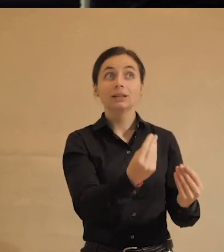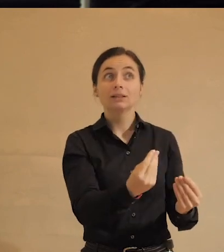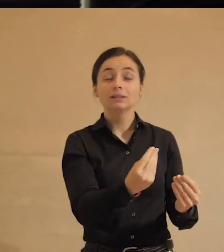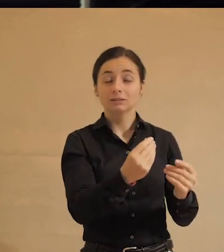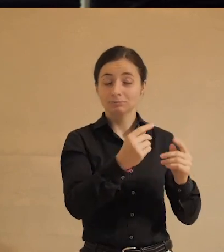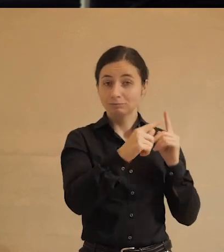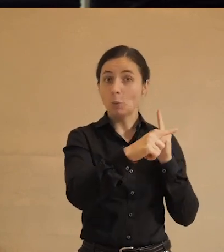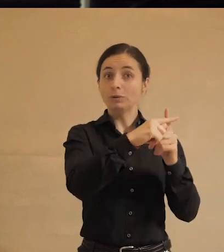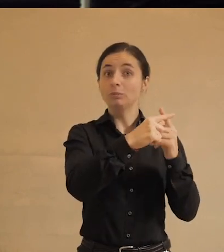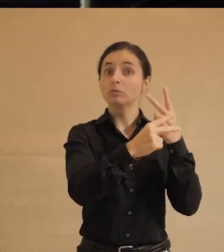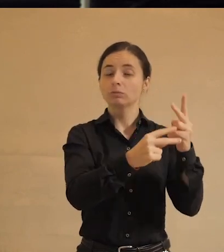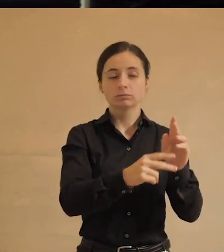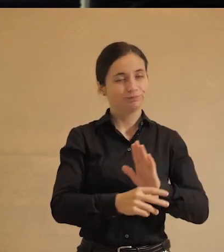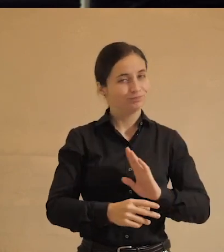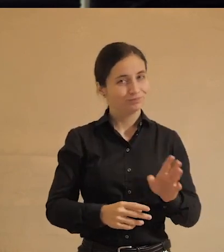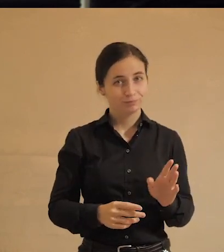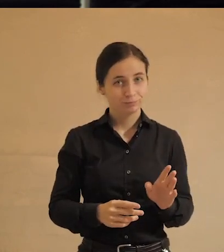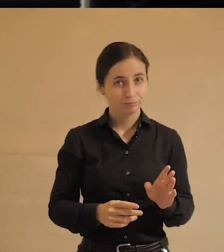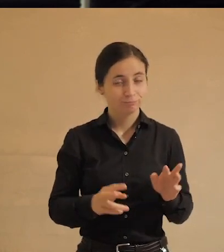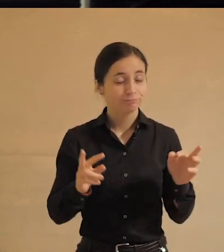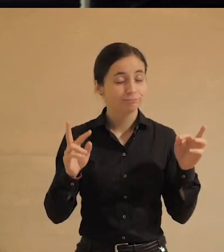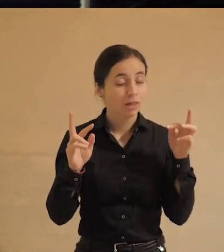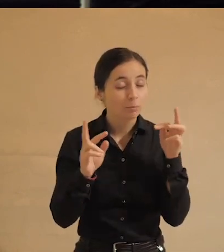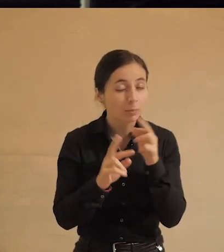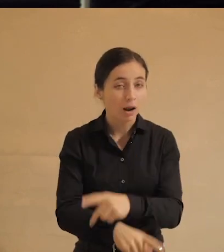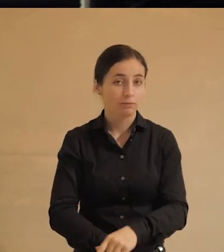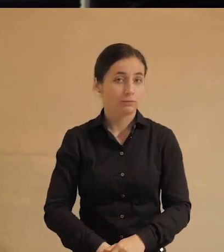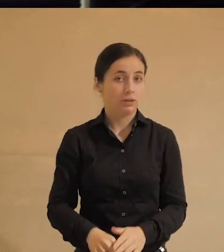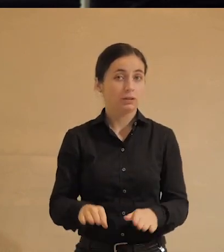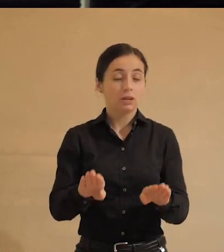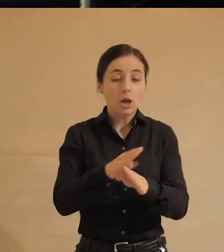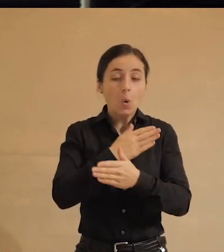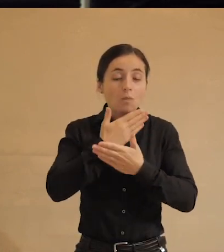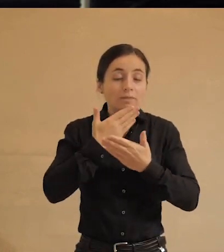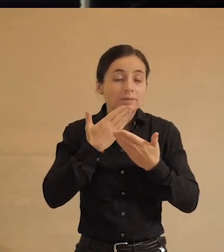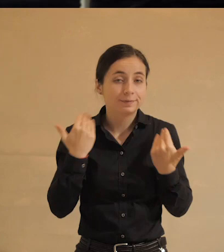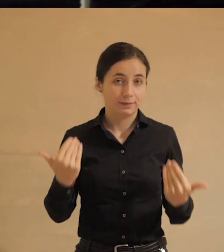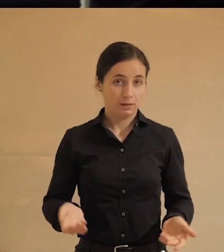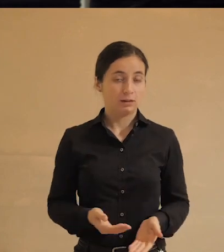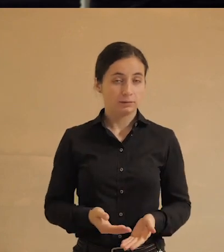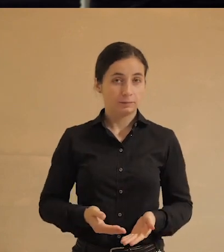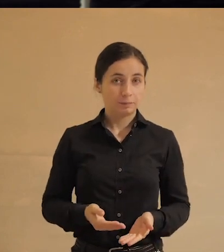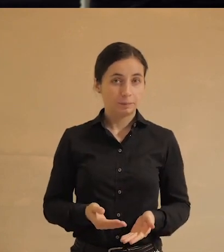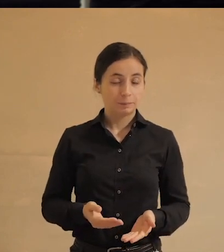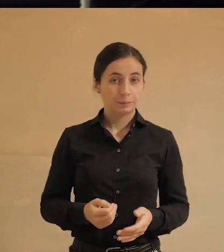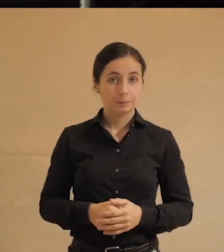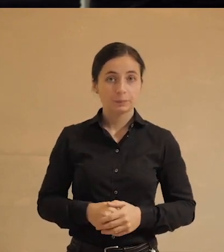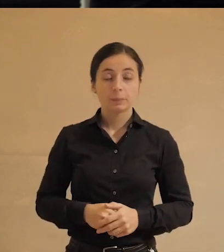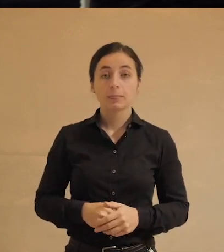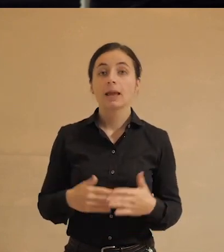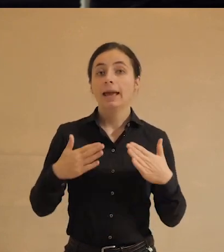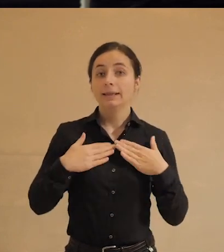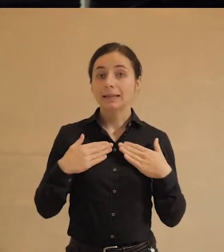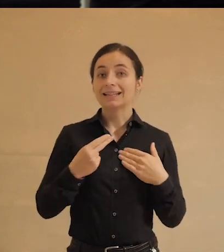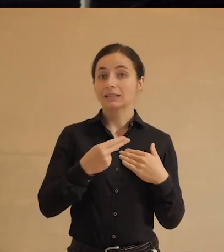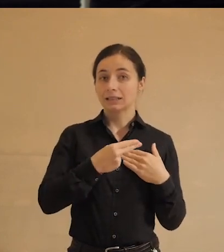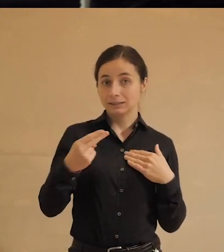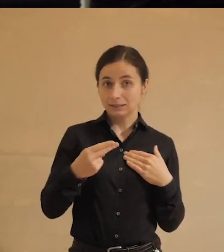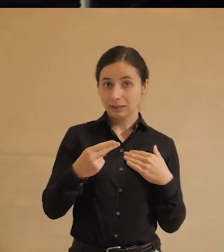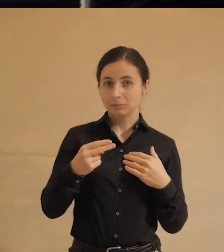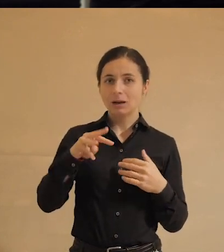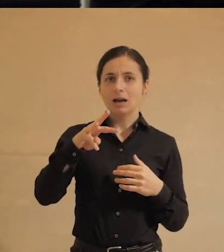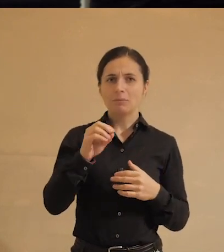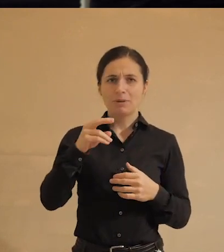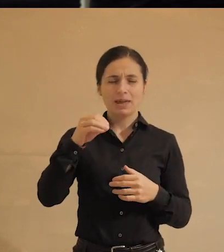и с оптимизмом. Не правда ли? Неправда. Ничего подобного. Значит, опять же, наша тема сейчас – это не